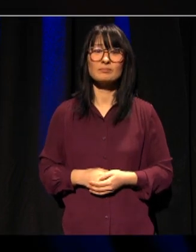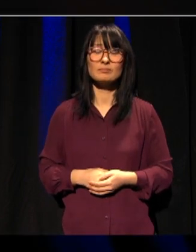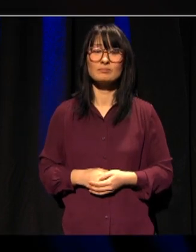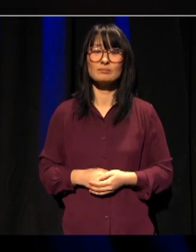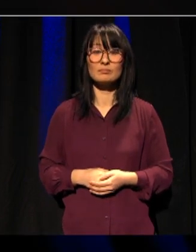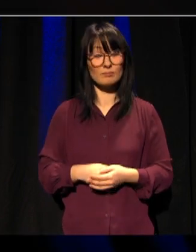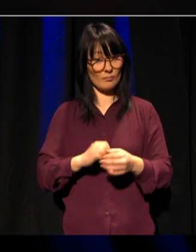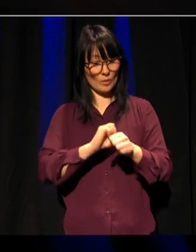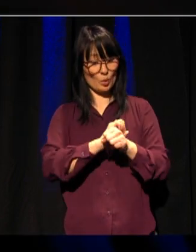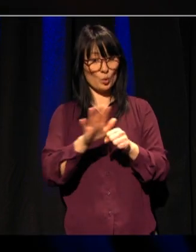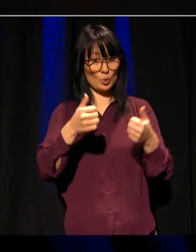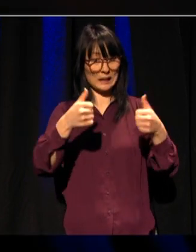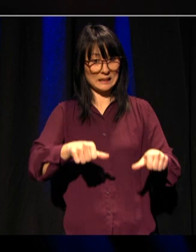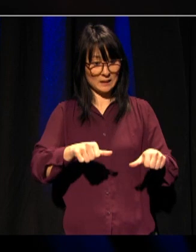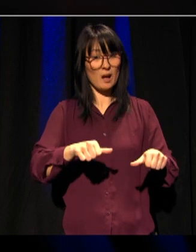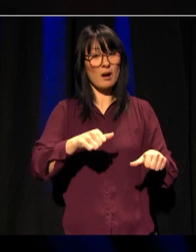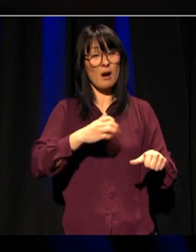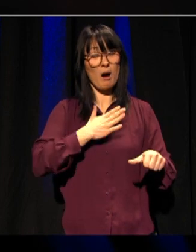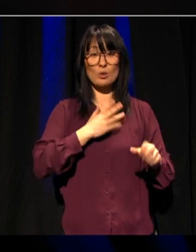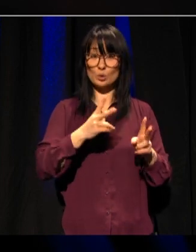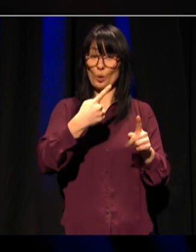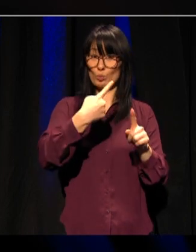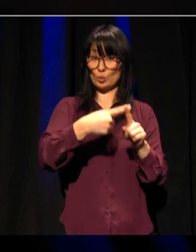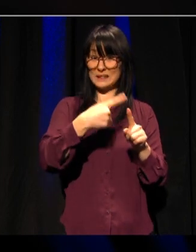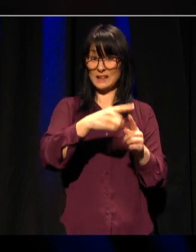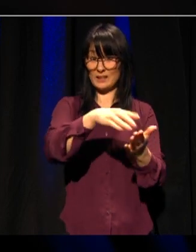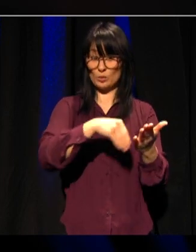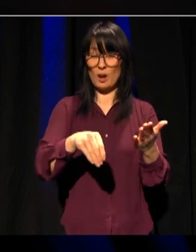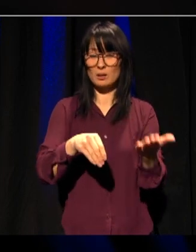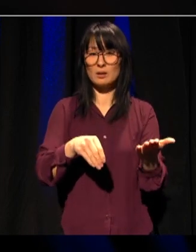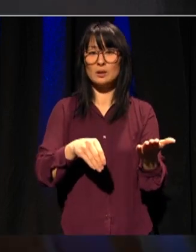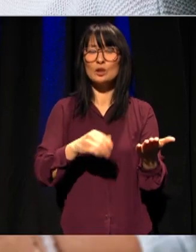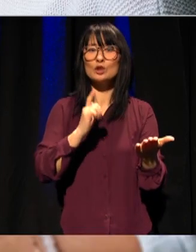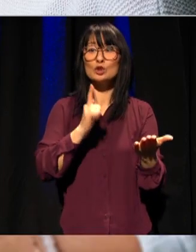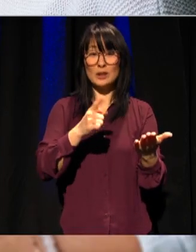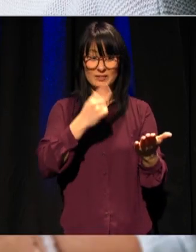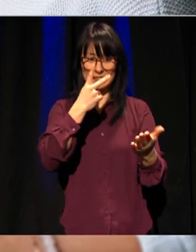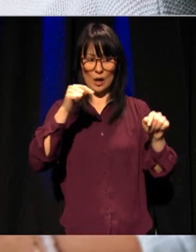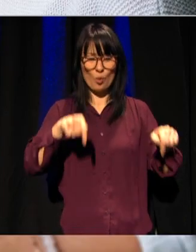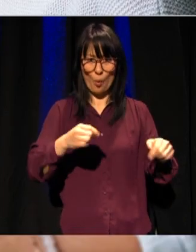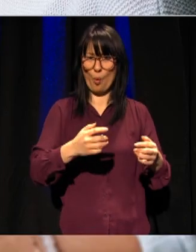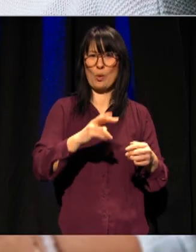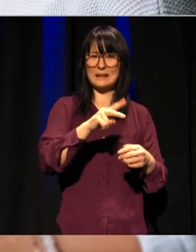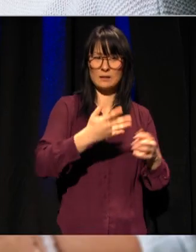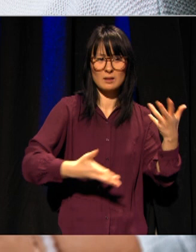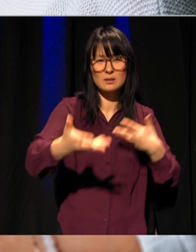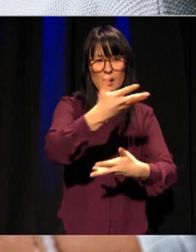Koronakrisen har også en oppside. Den har akselerert digital samhandling og digital